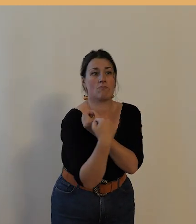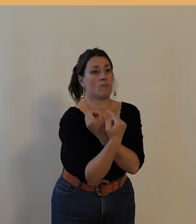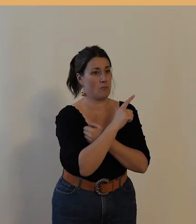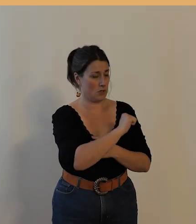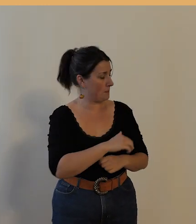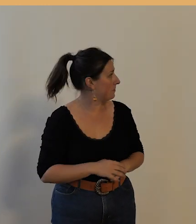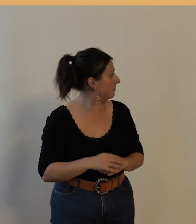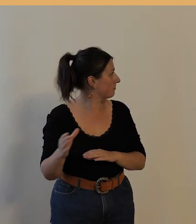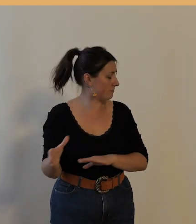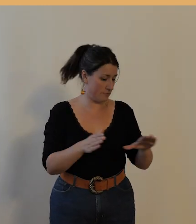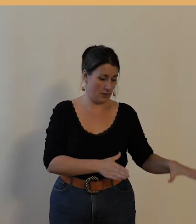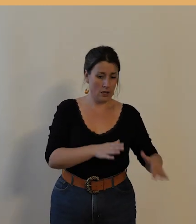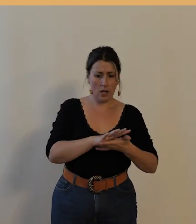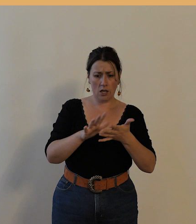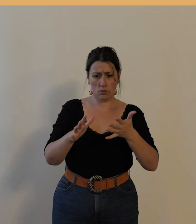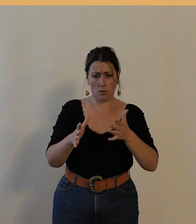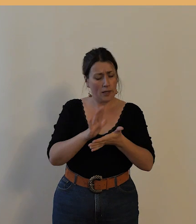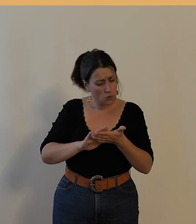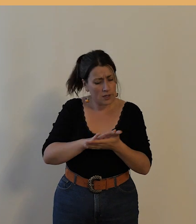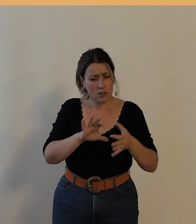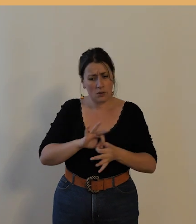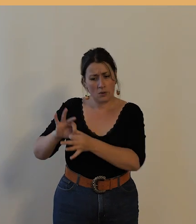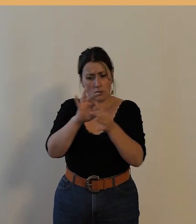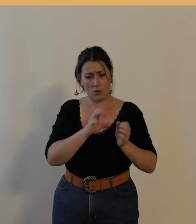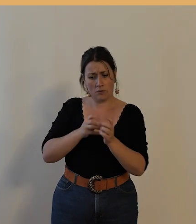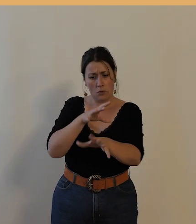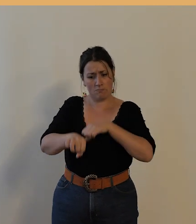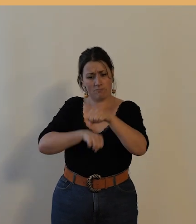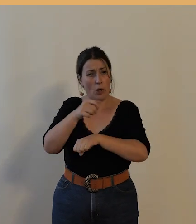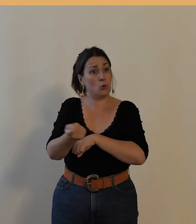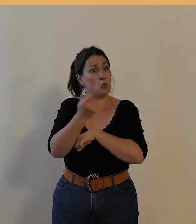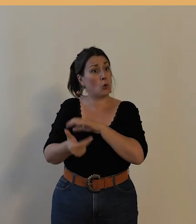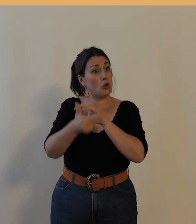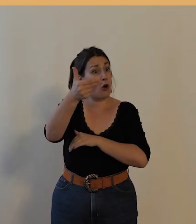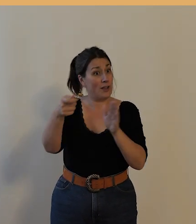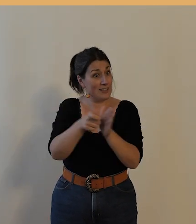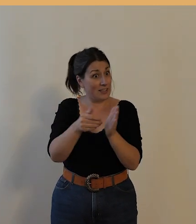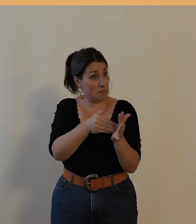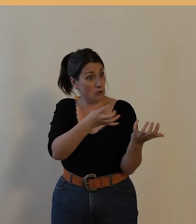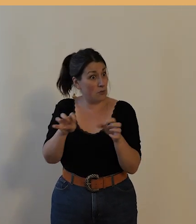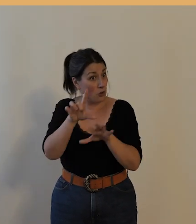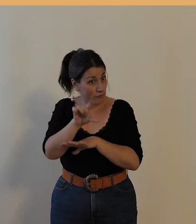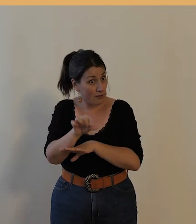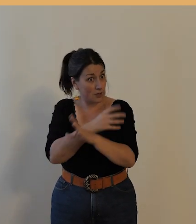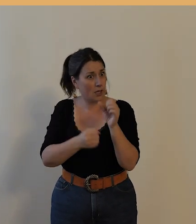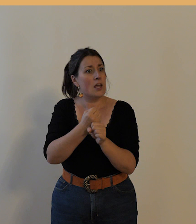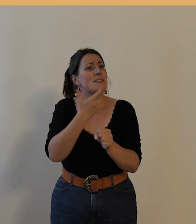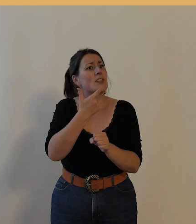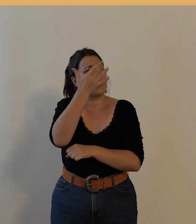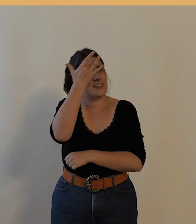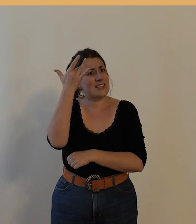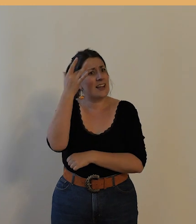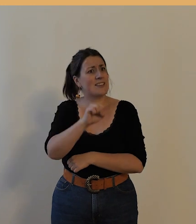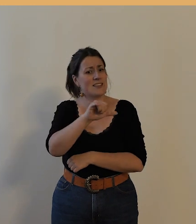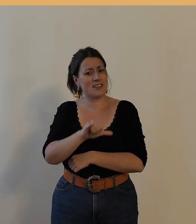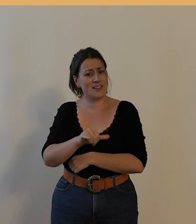l'association sportive l'union cyclotouriste de Tour Nord 1920 alors Tour Nord c'est pas Saint-Symphonien aujourd'hui Tour